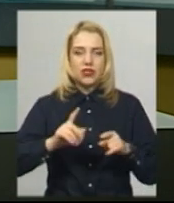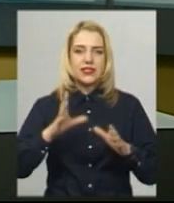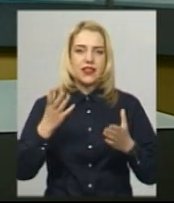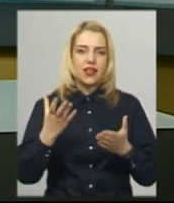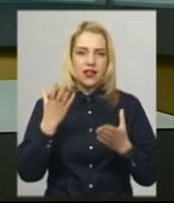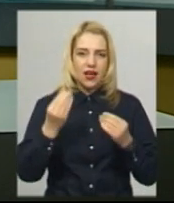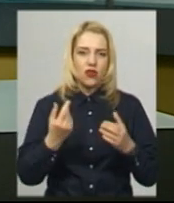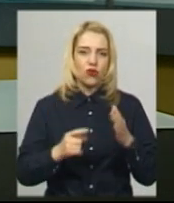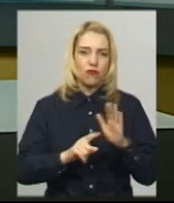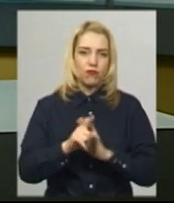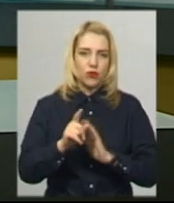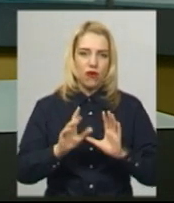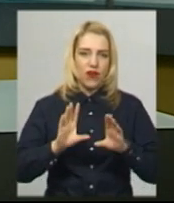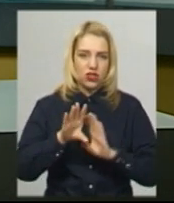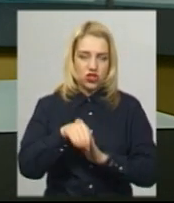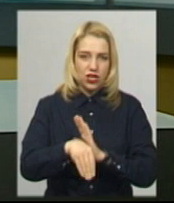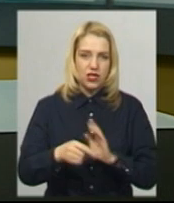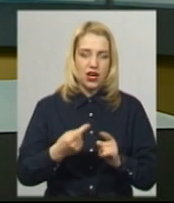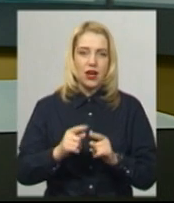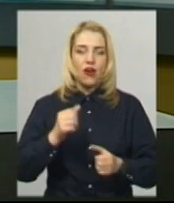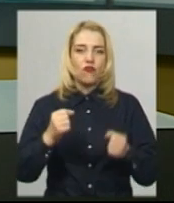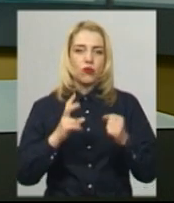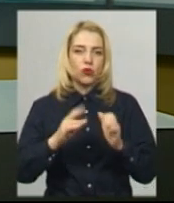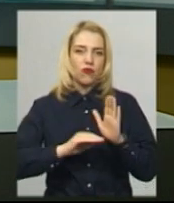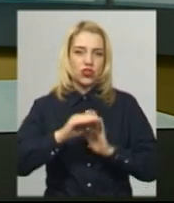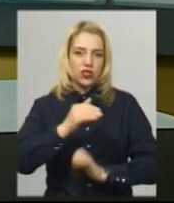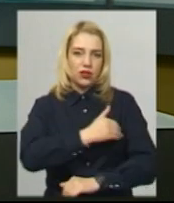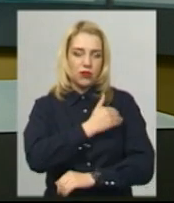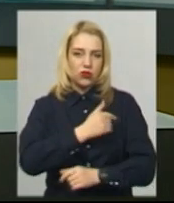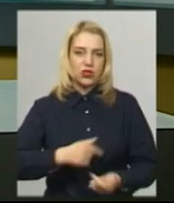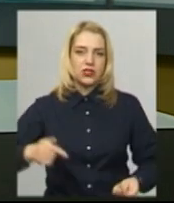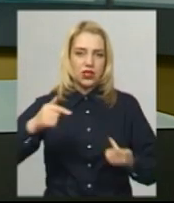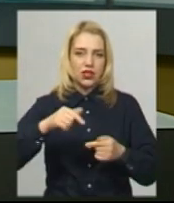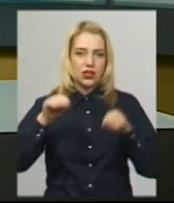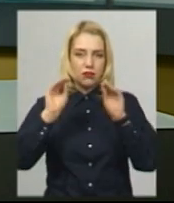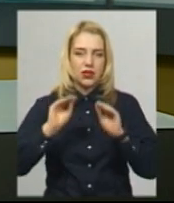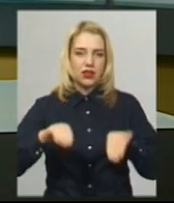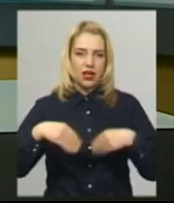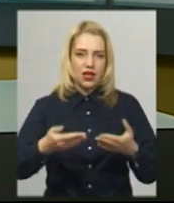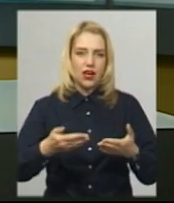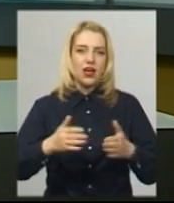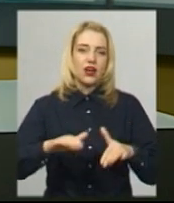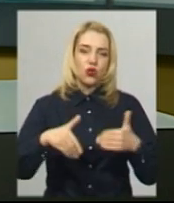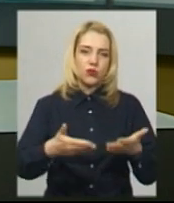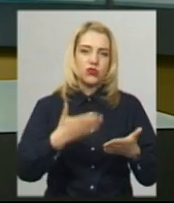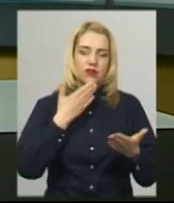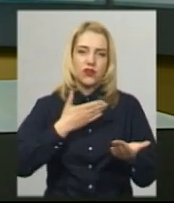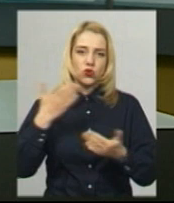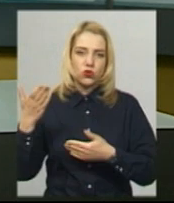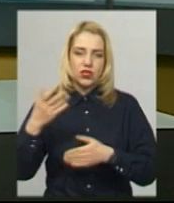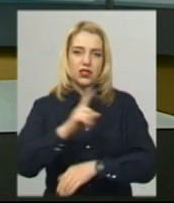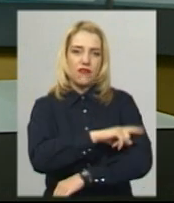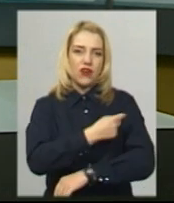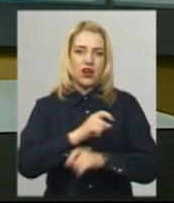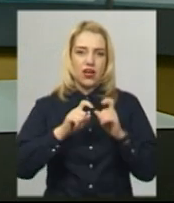Додає, водіям чи пасажирам з підвищеною температурою згідно припису надає рекомендацію звернутися до лікарні, а їхні